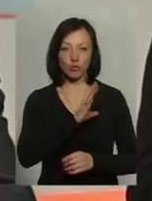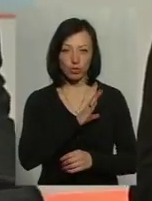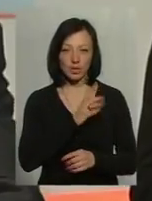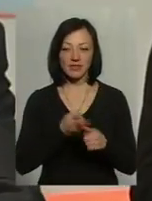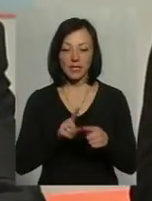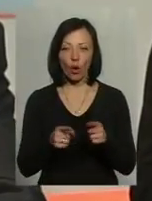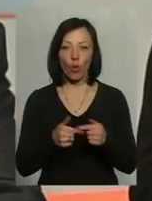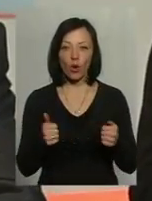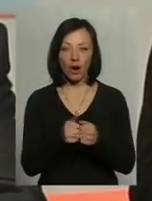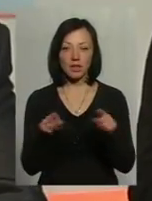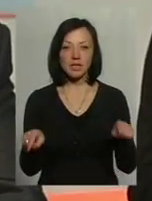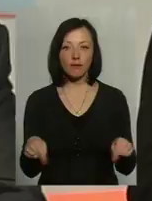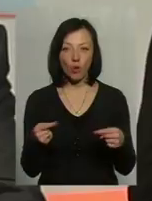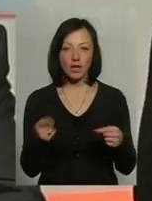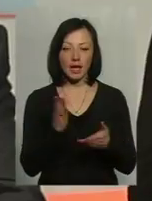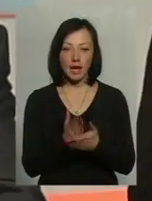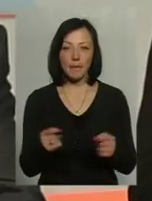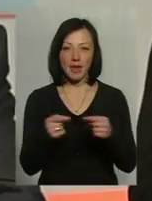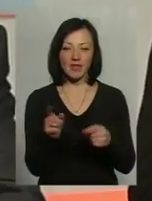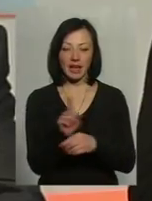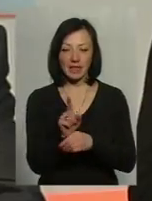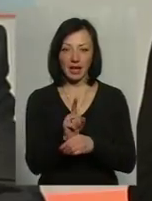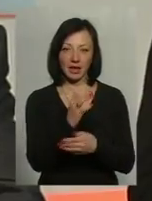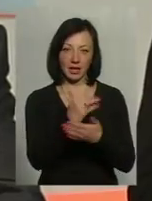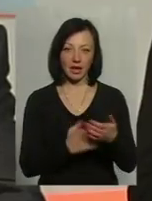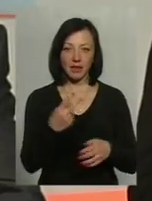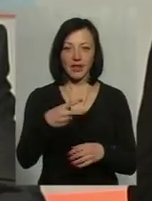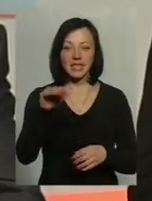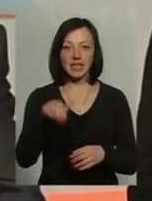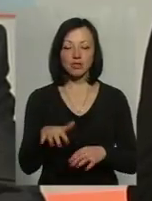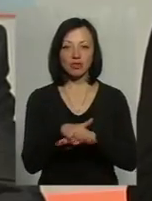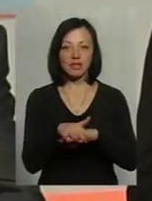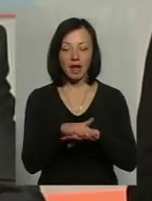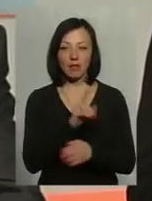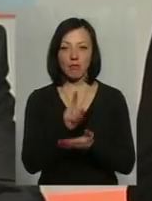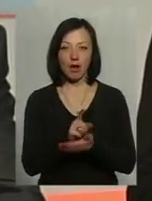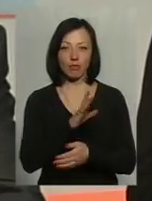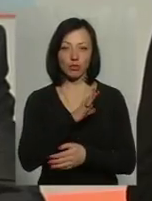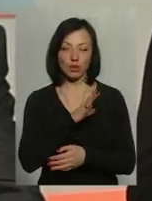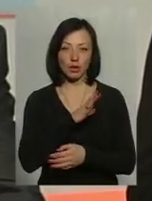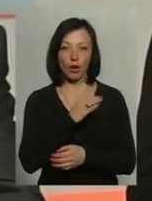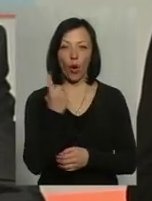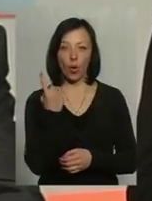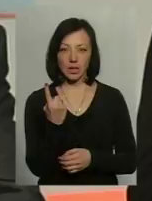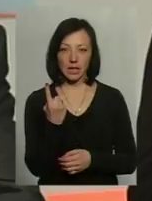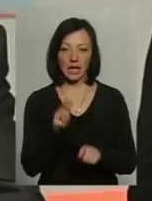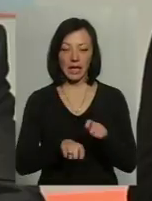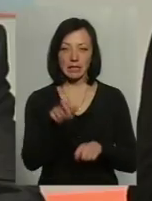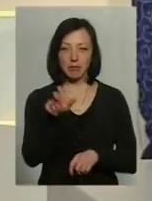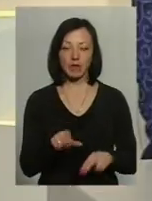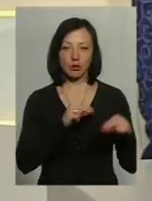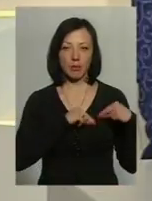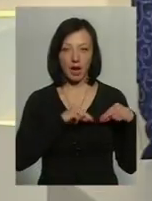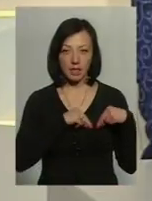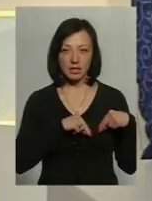цих органах створені, ну там є певні критерії, виходячи з 20 тисяч населення, має діяти один інспектор праці,